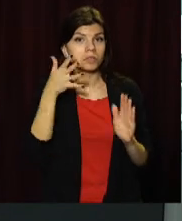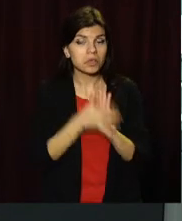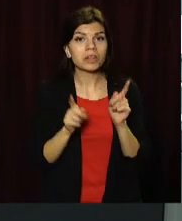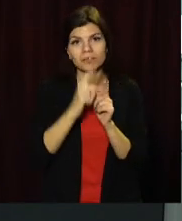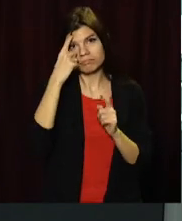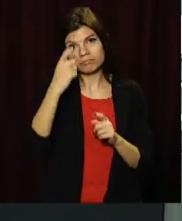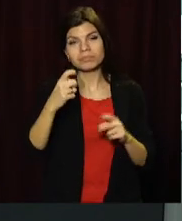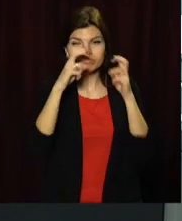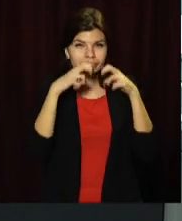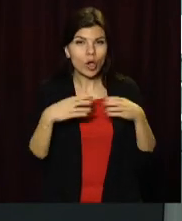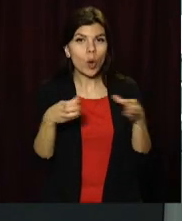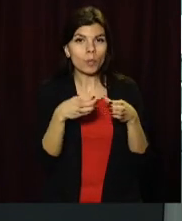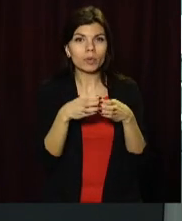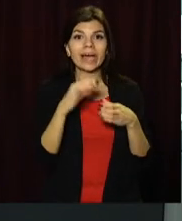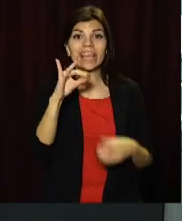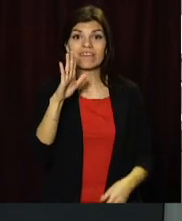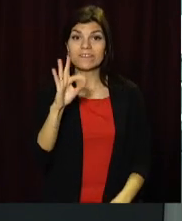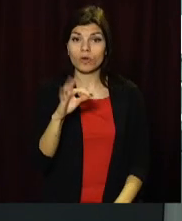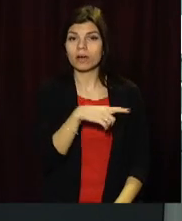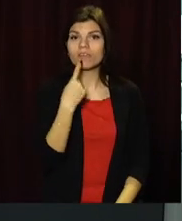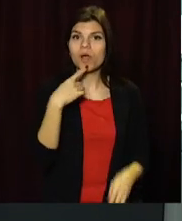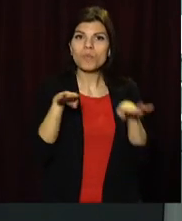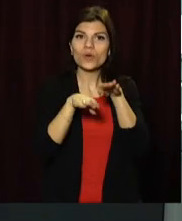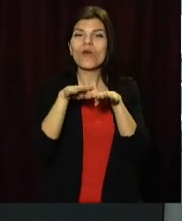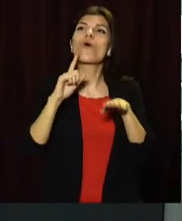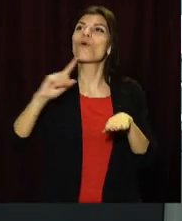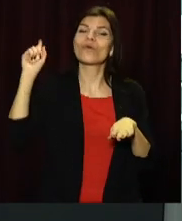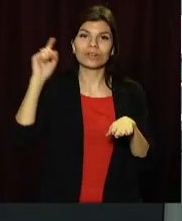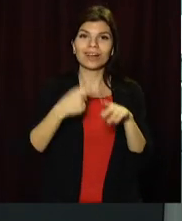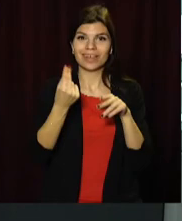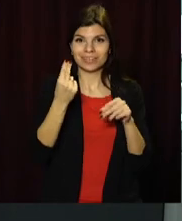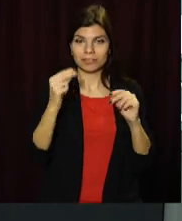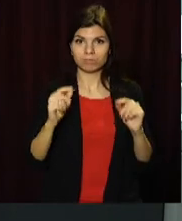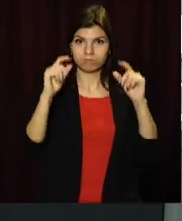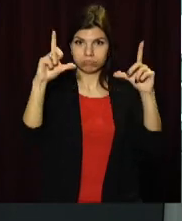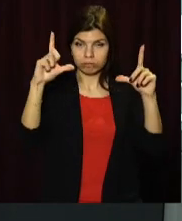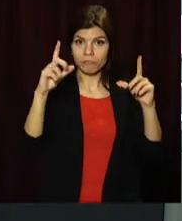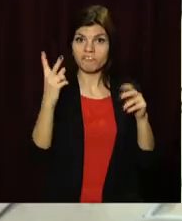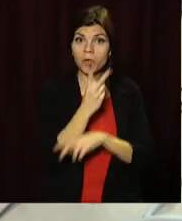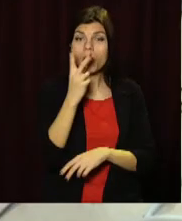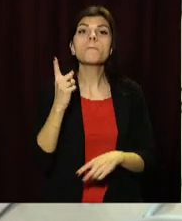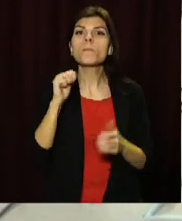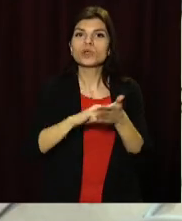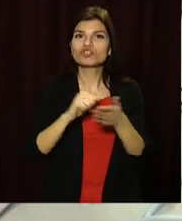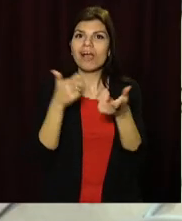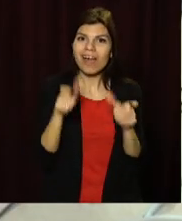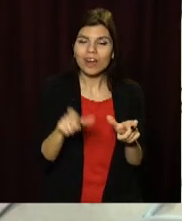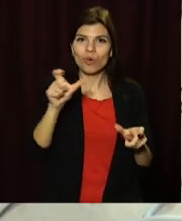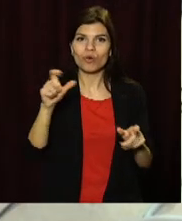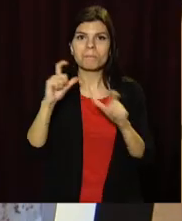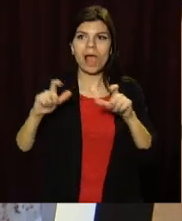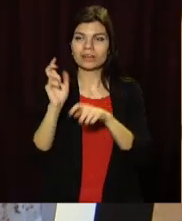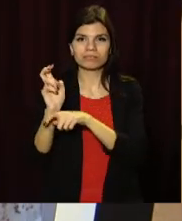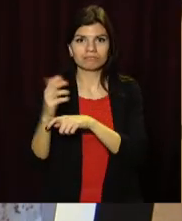цифри повідомляє дослідницька компанія «ІВО». Кажуть, у порівнянні з минулим роком ця цифра зросла вдвічі. Причина – пандемія і карантин.